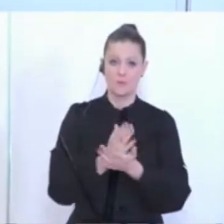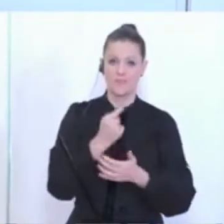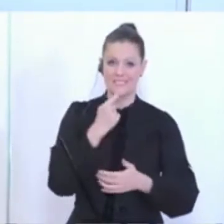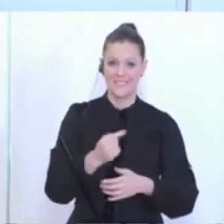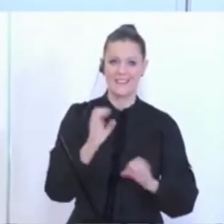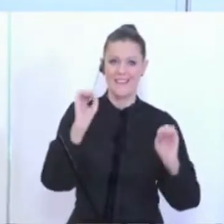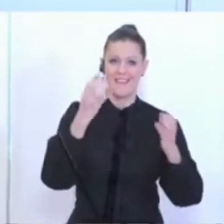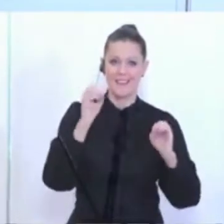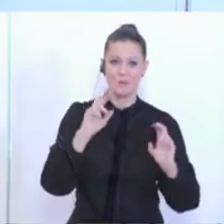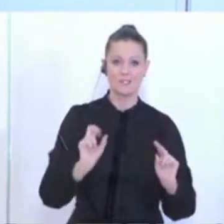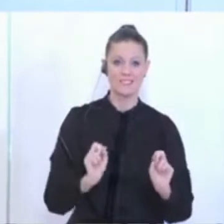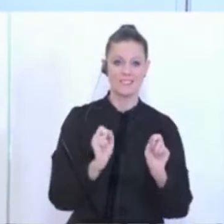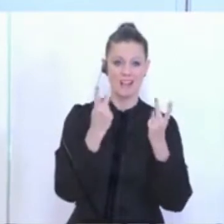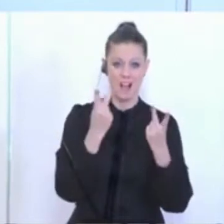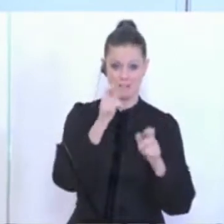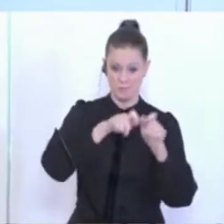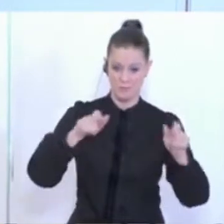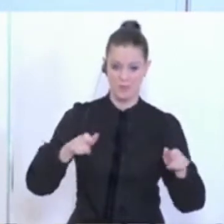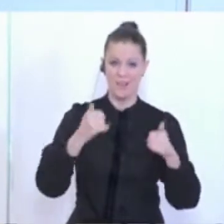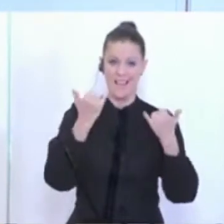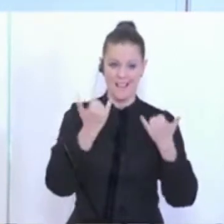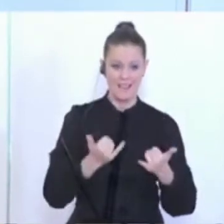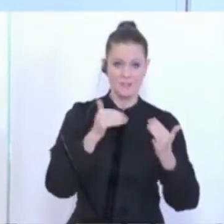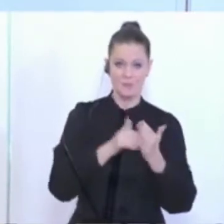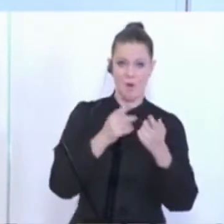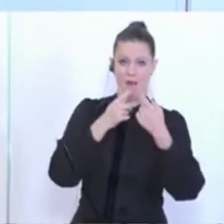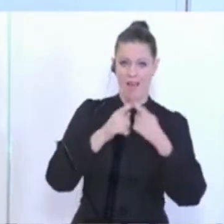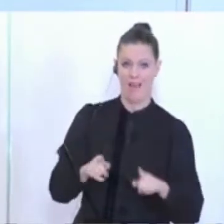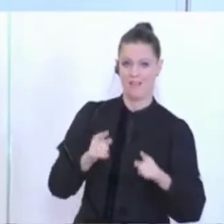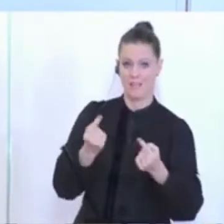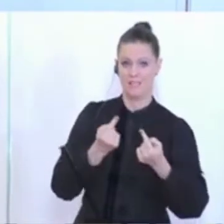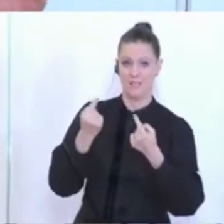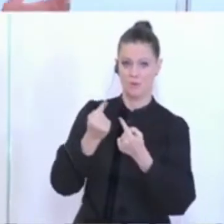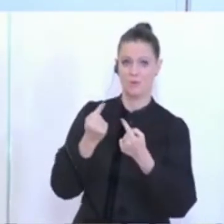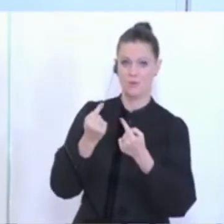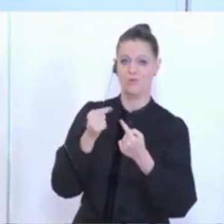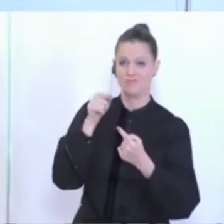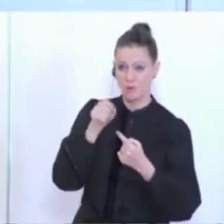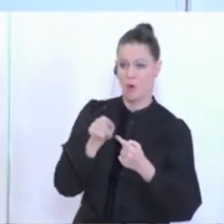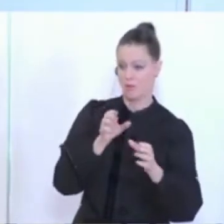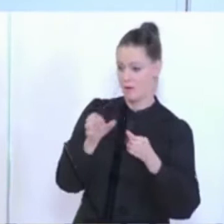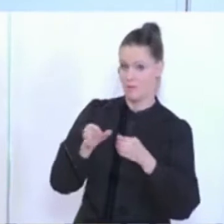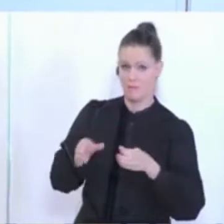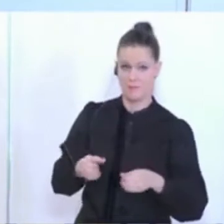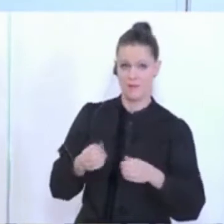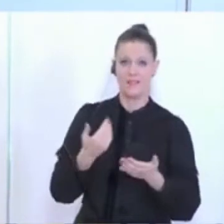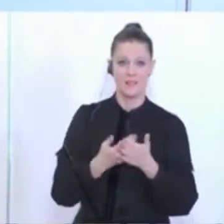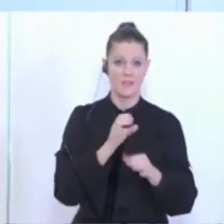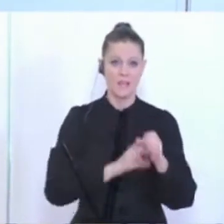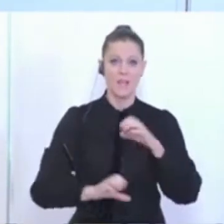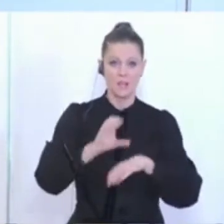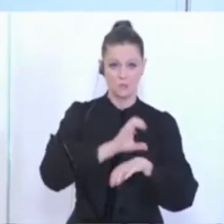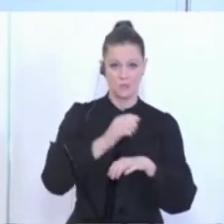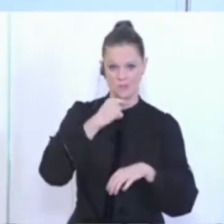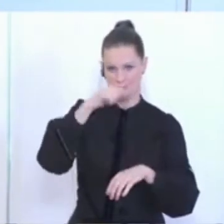Rettungskräfte in Zeiten wie diesen doch besser anders eingesetzt wissen wollen und letztendlich auch die Kapazitäten im